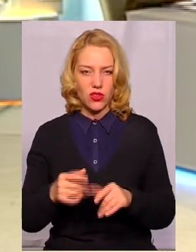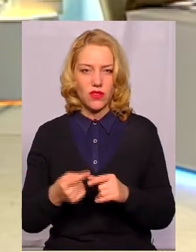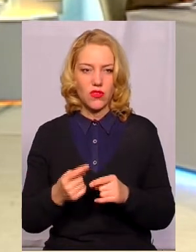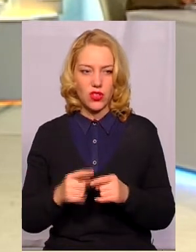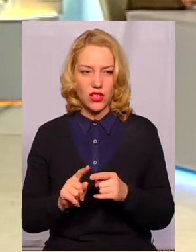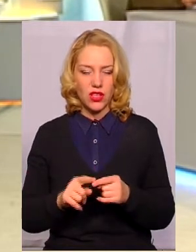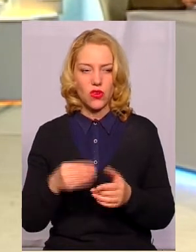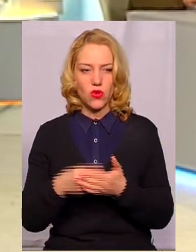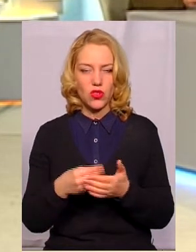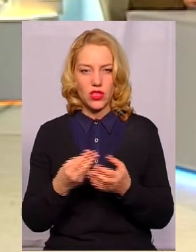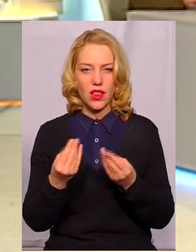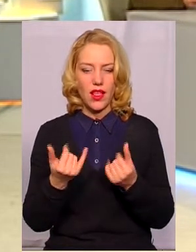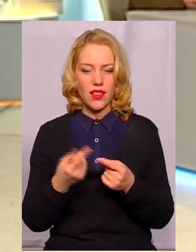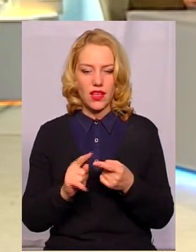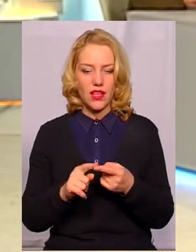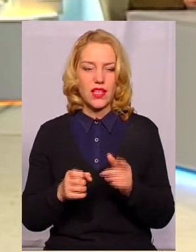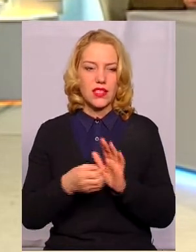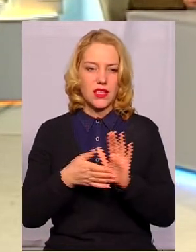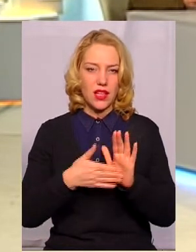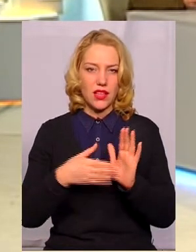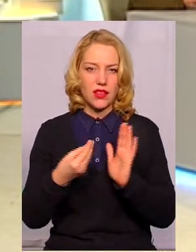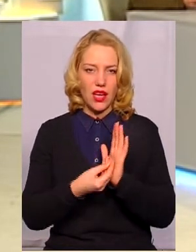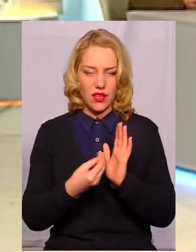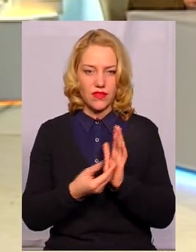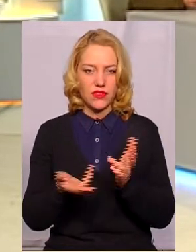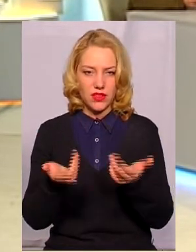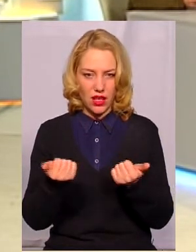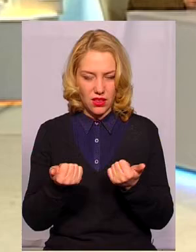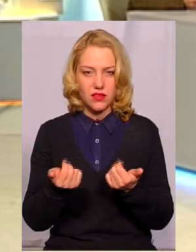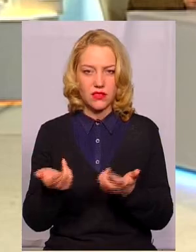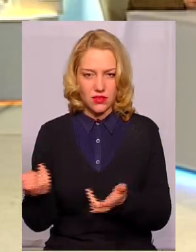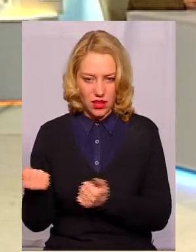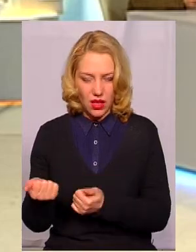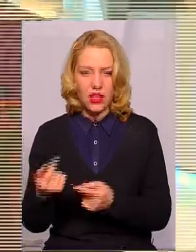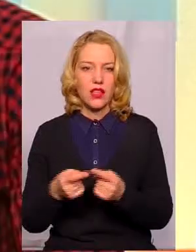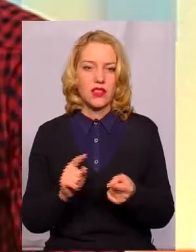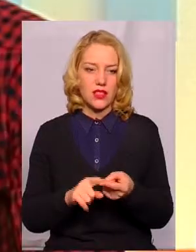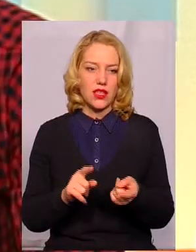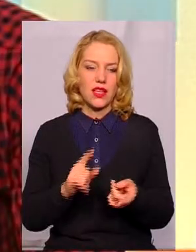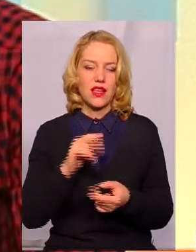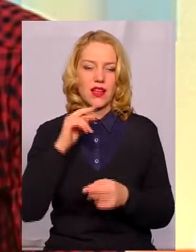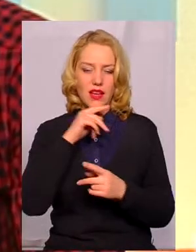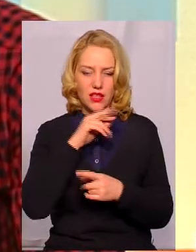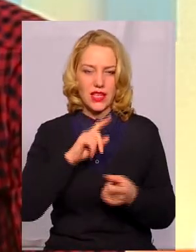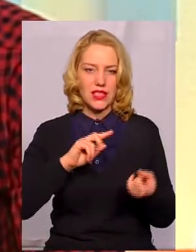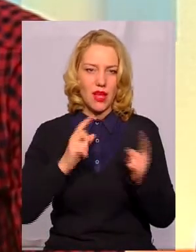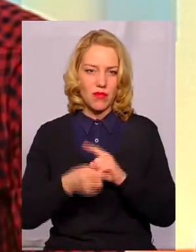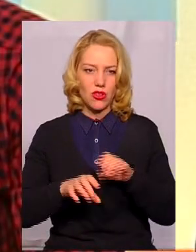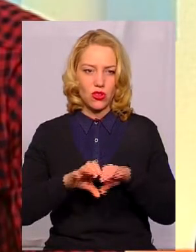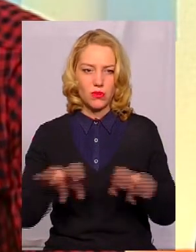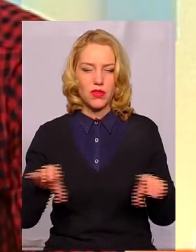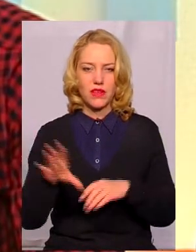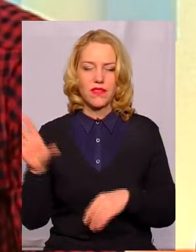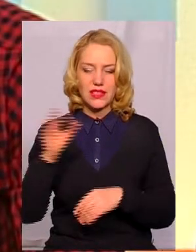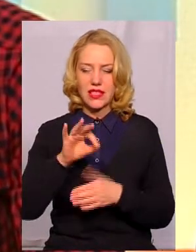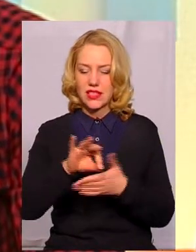кошти на них закладені в тариф, так? Так. І реагенти, і заміну цих трубопроводів. Ну, всі зразу